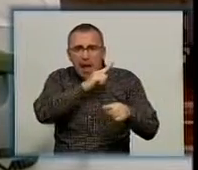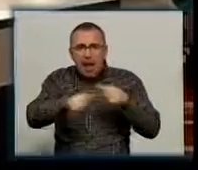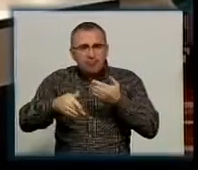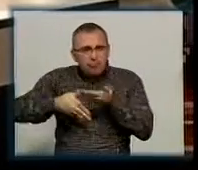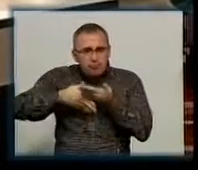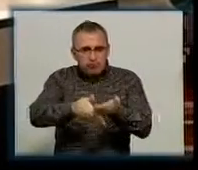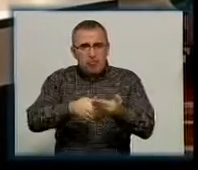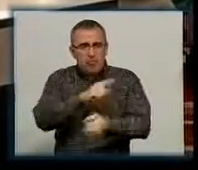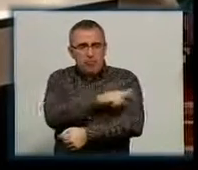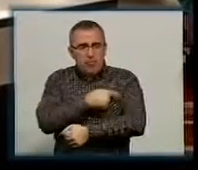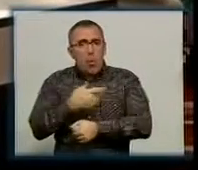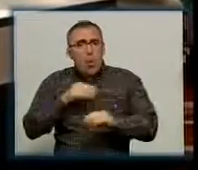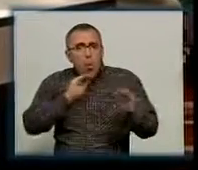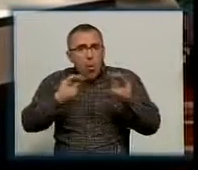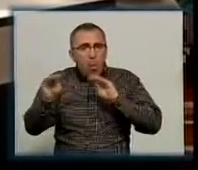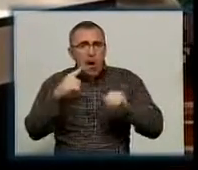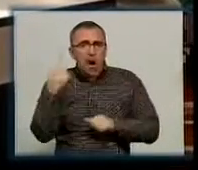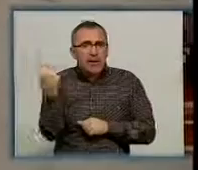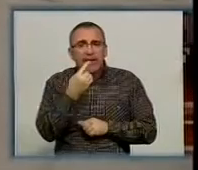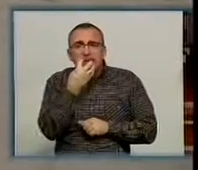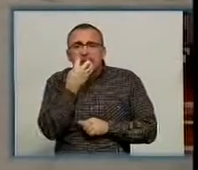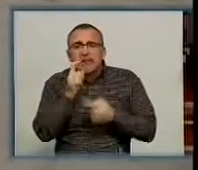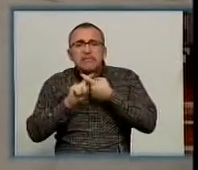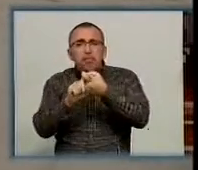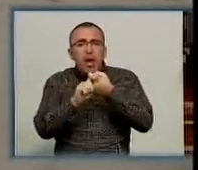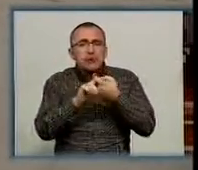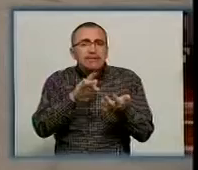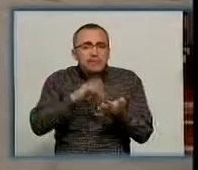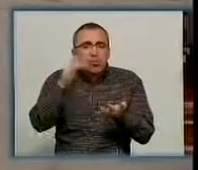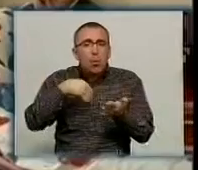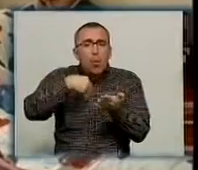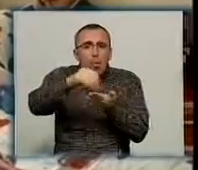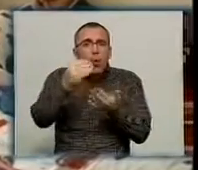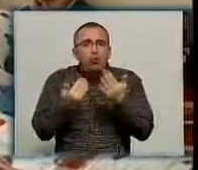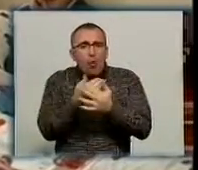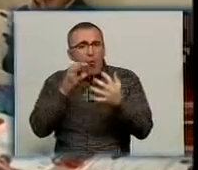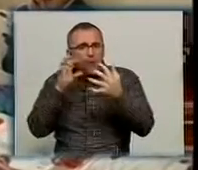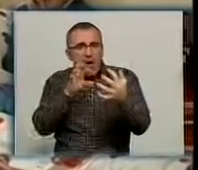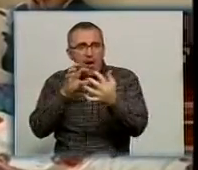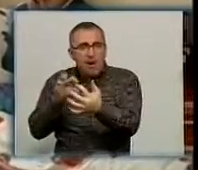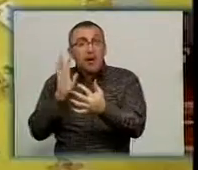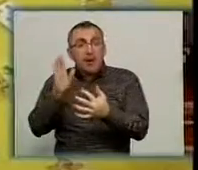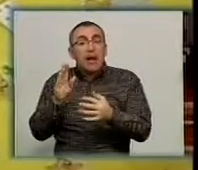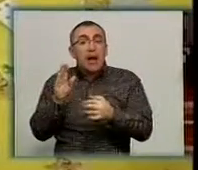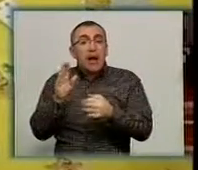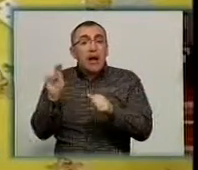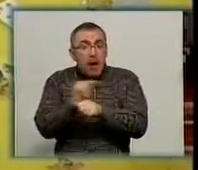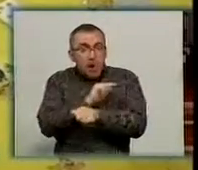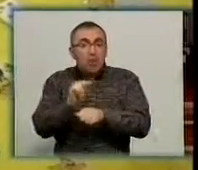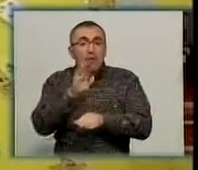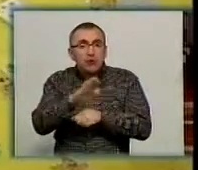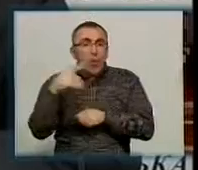допомоги. Тут хочуть обладнати єдиний диспетчерський центр та закупити нові автомобілі. Ремонт почнуть і дитячій обласній лікарні.